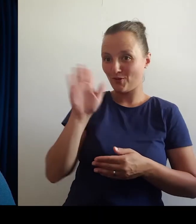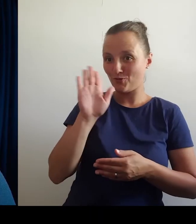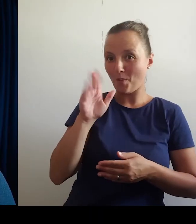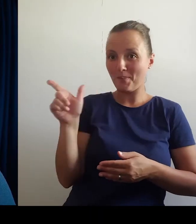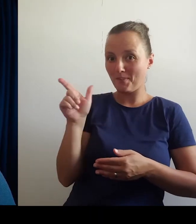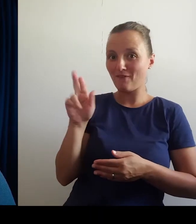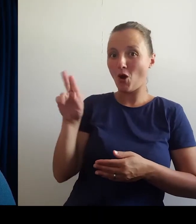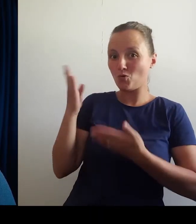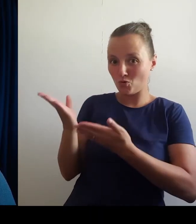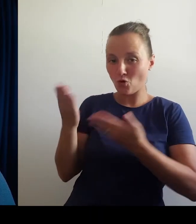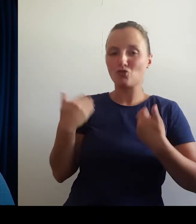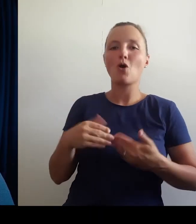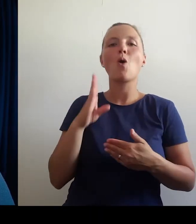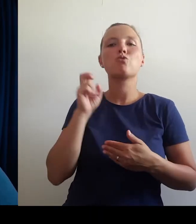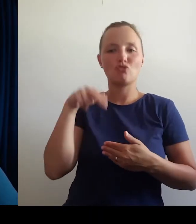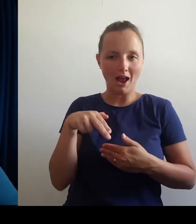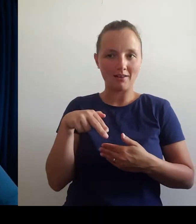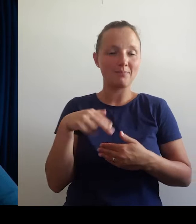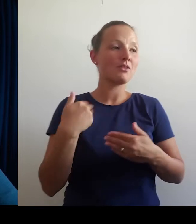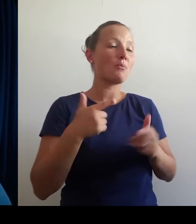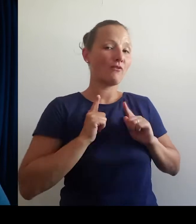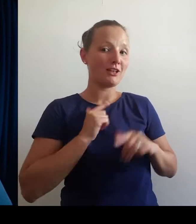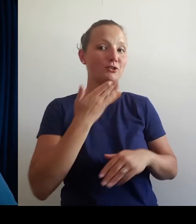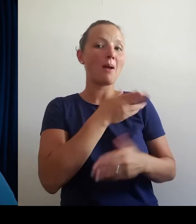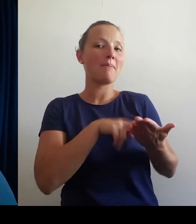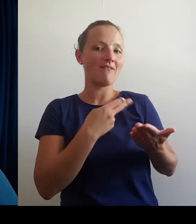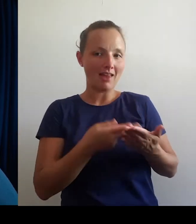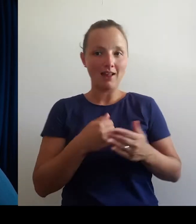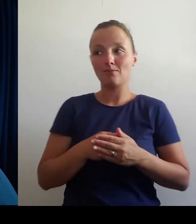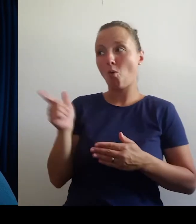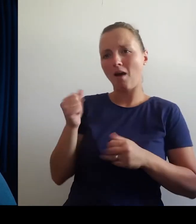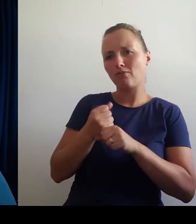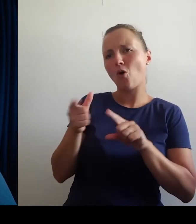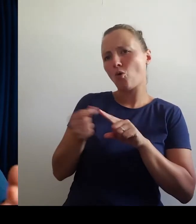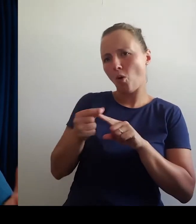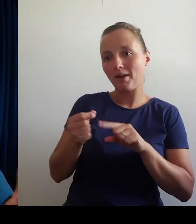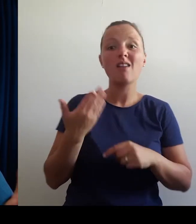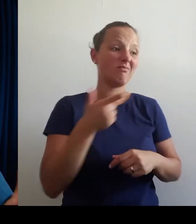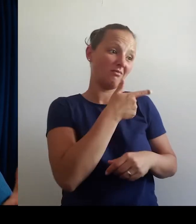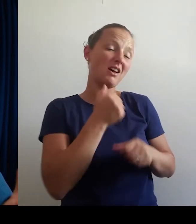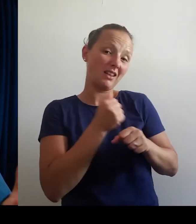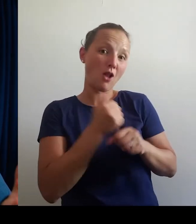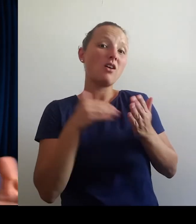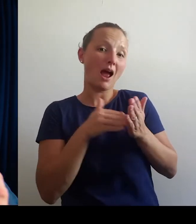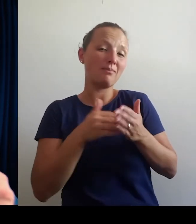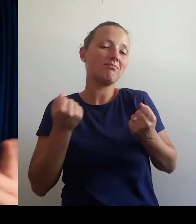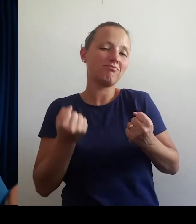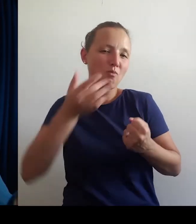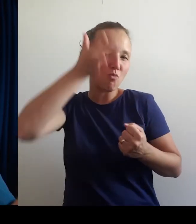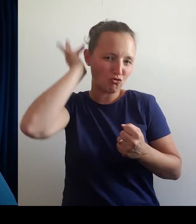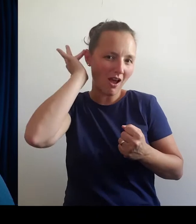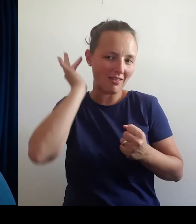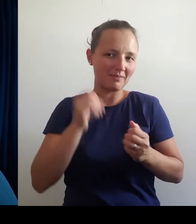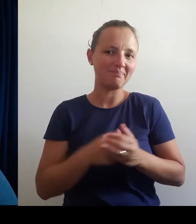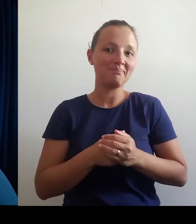Živjo, mi dva sva Uroš in Boštjan. Profesor in prevajalec. Oba pa komika. Zato za svoje delo potrebujeva fit